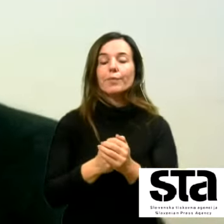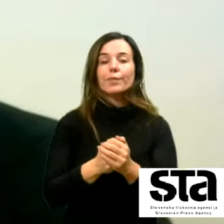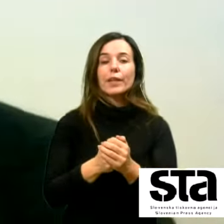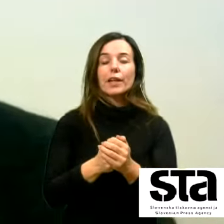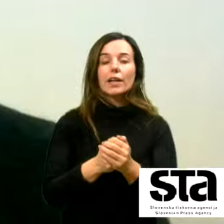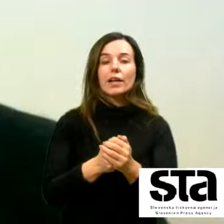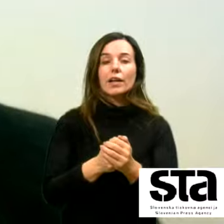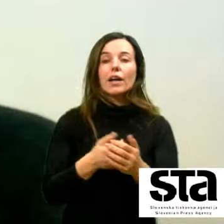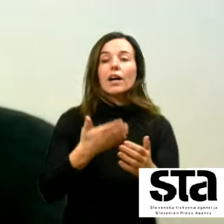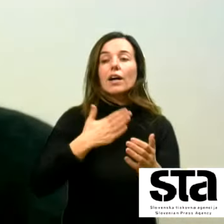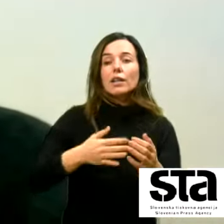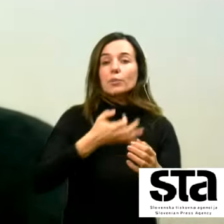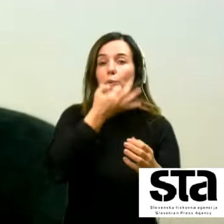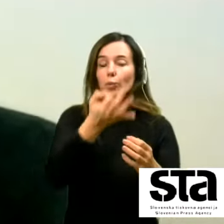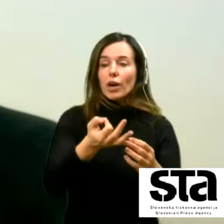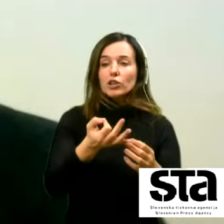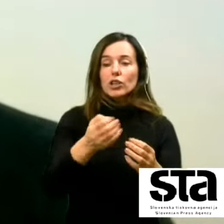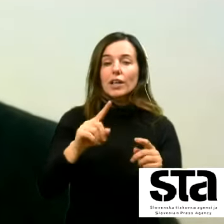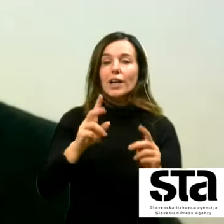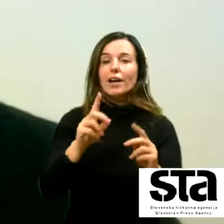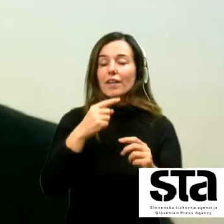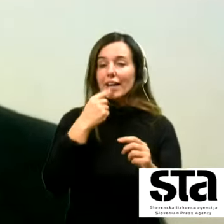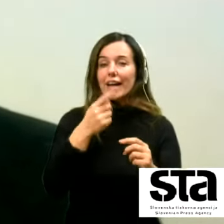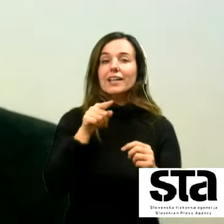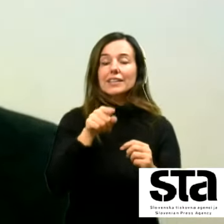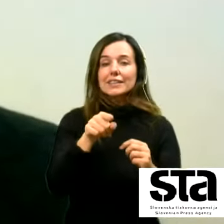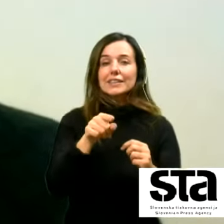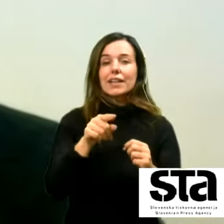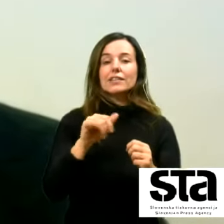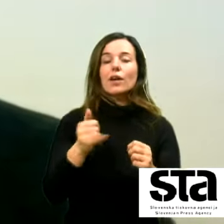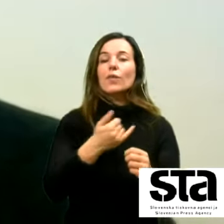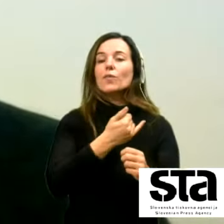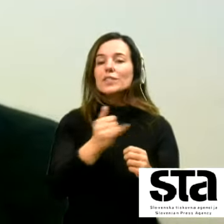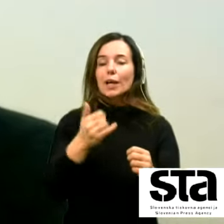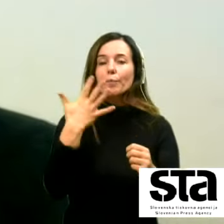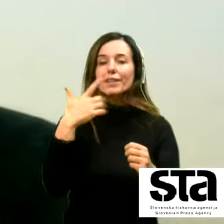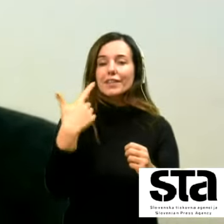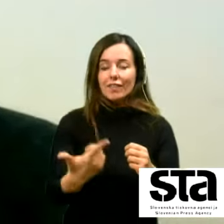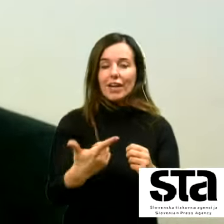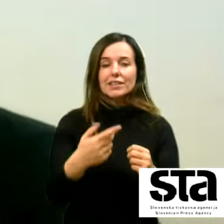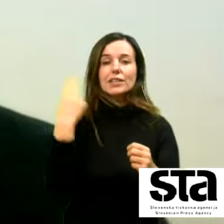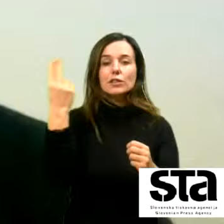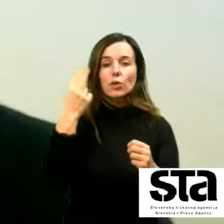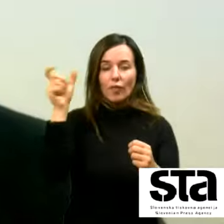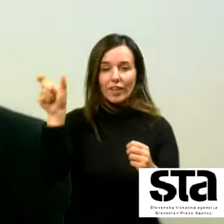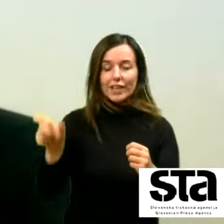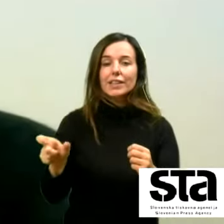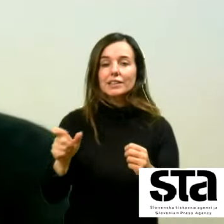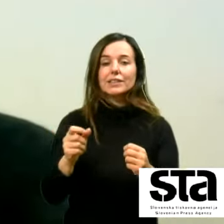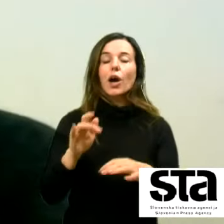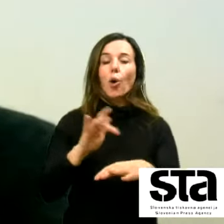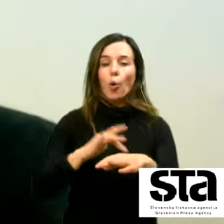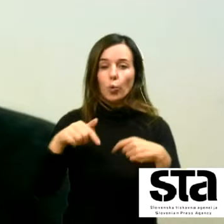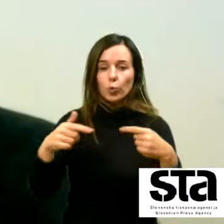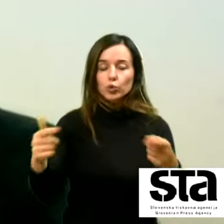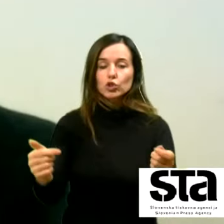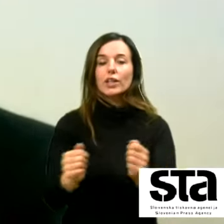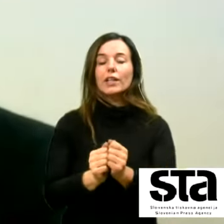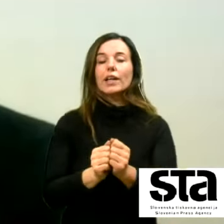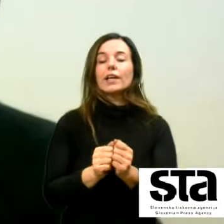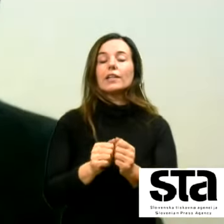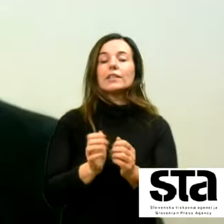sicer rada bi vas vprašala omenili ste da je pač vsak 25. Slovene zdaj okužene ogromno simptobatskih